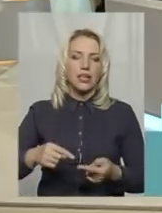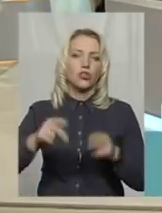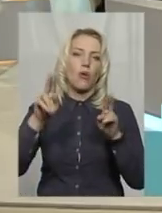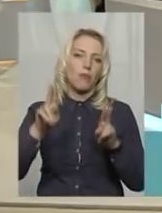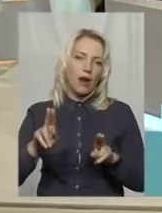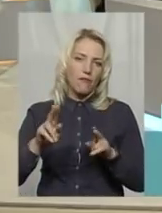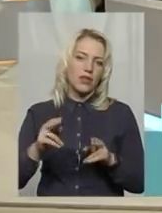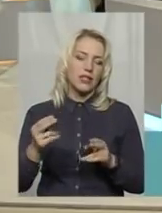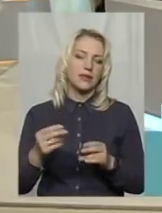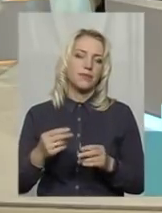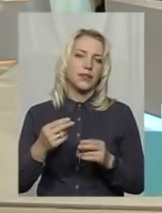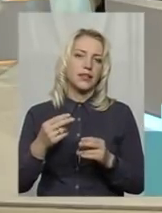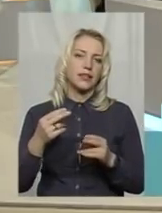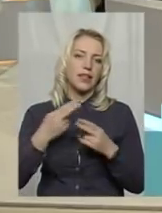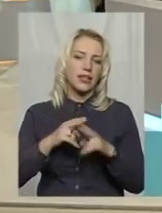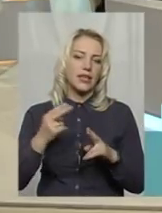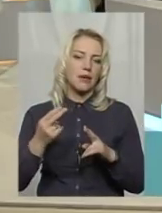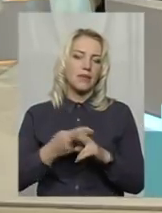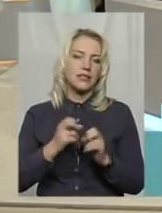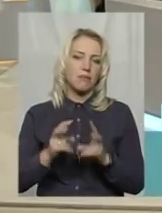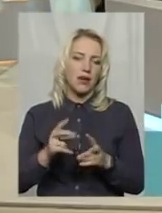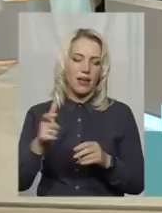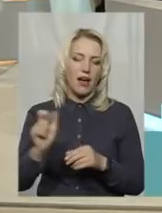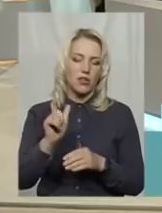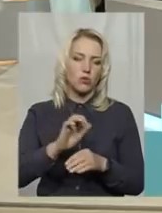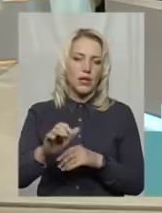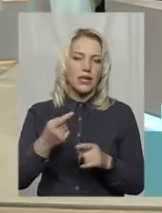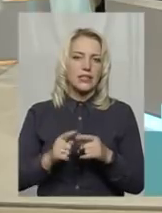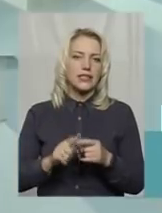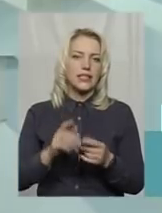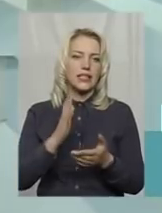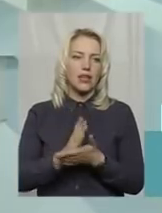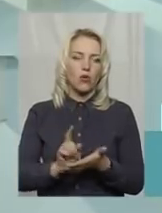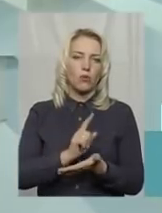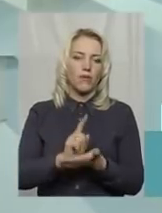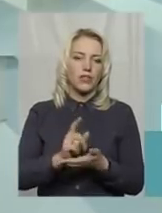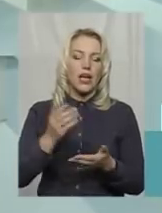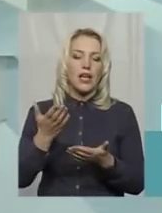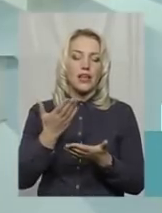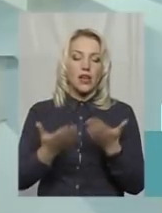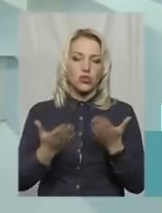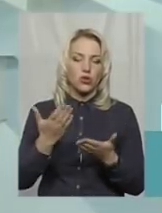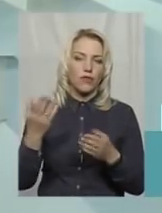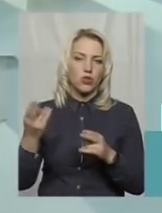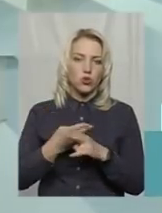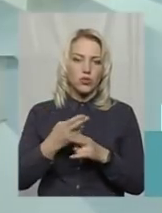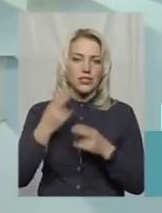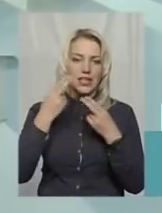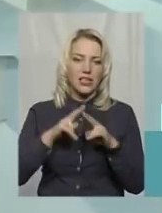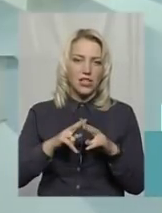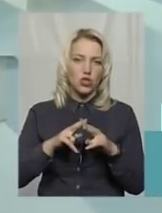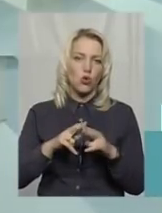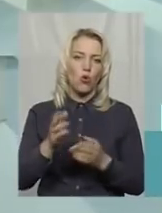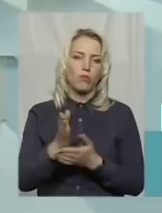газопостачання, технічне обслуговування є обов'язковим. Відсутність технічного обслуговування є